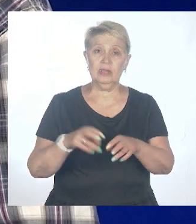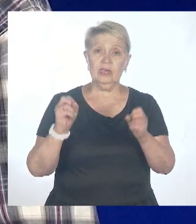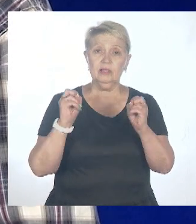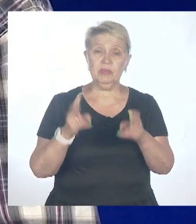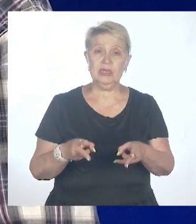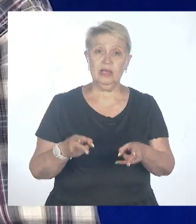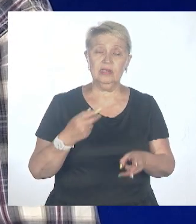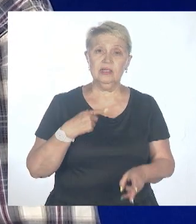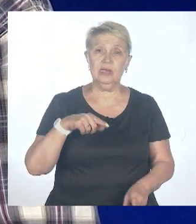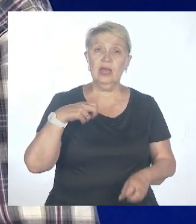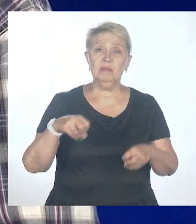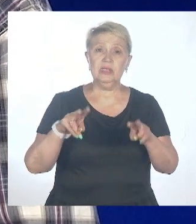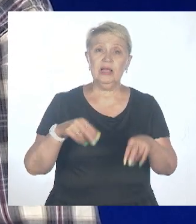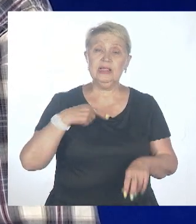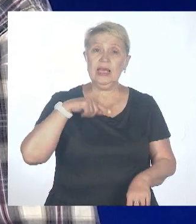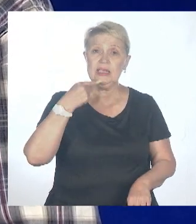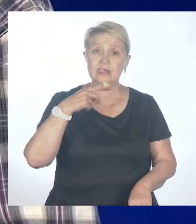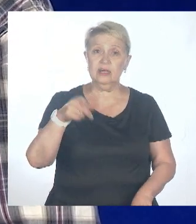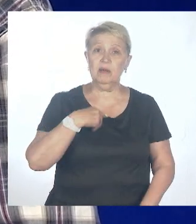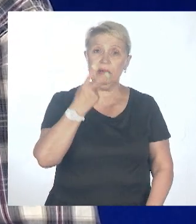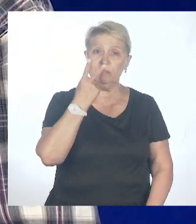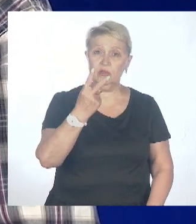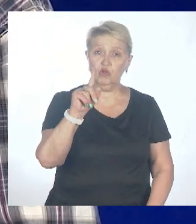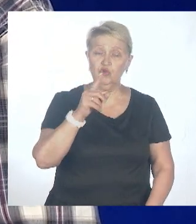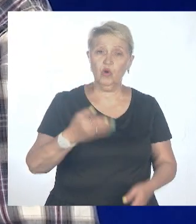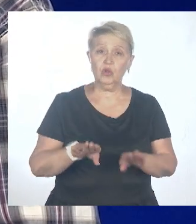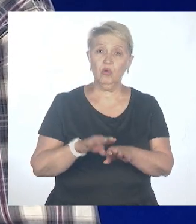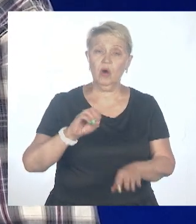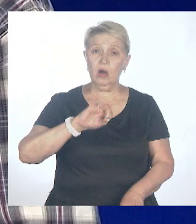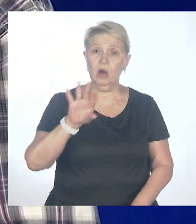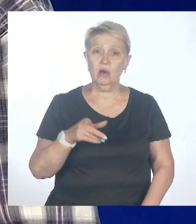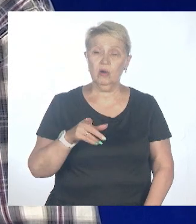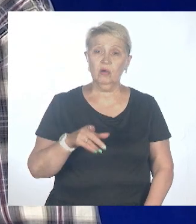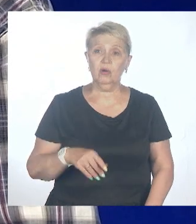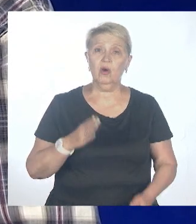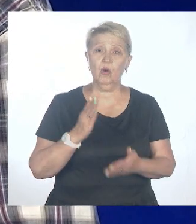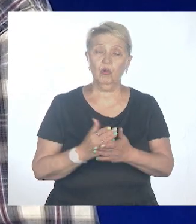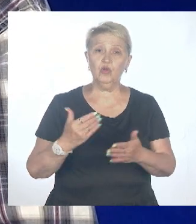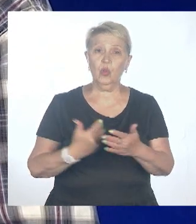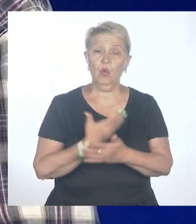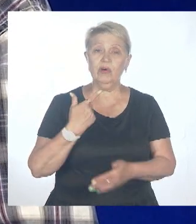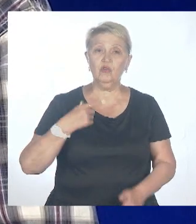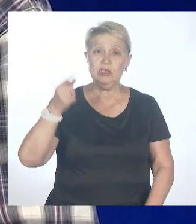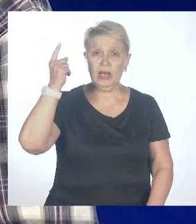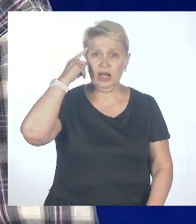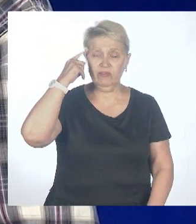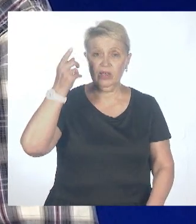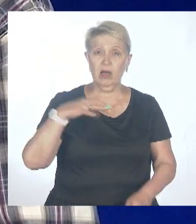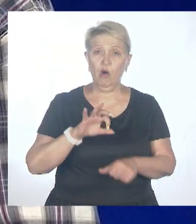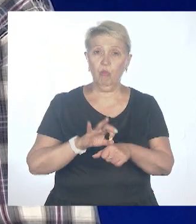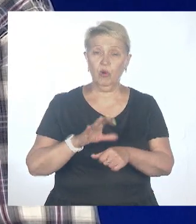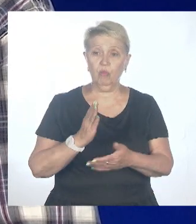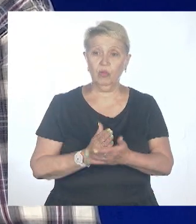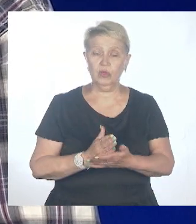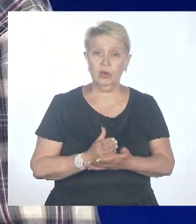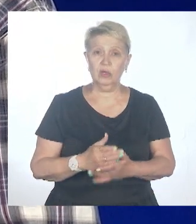присмотритесь к коронавирусу. Не исключено, что мы с ними получим новую головную боль, потому что они начали искать подходы к